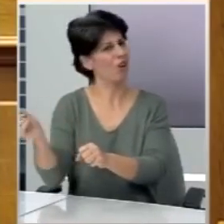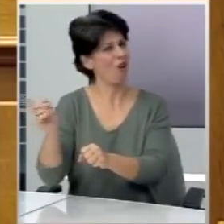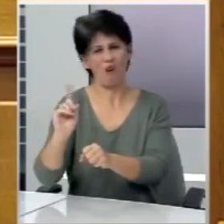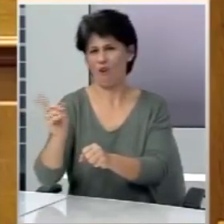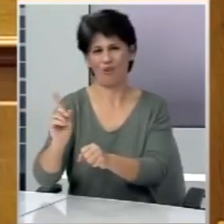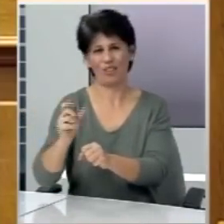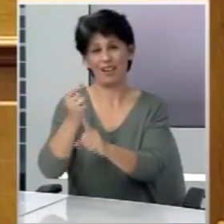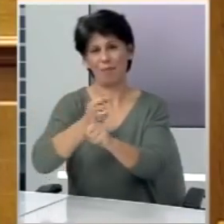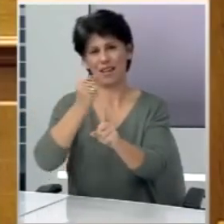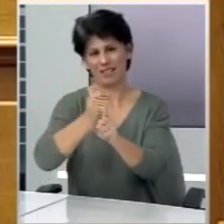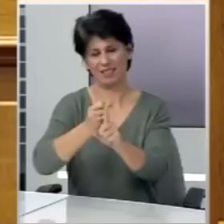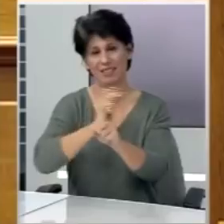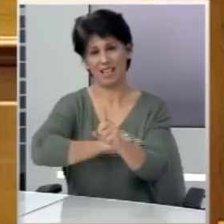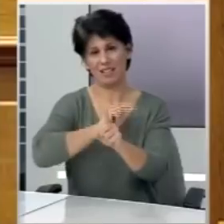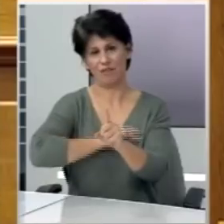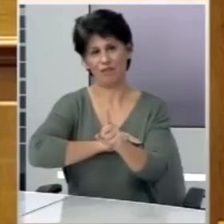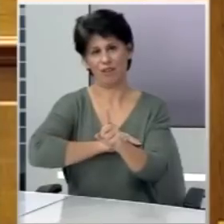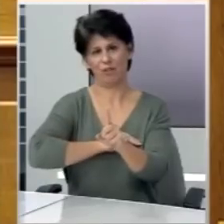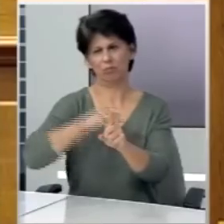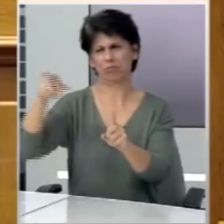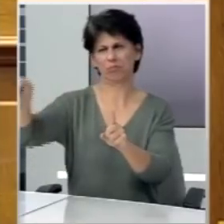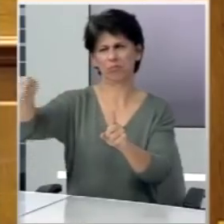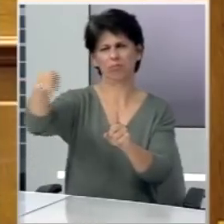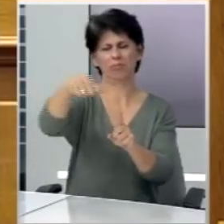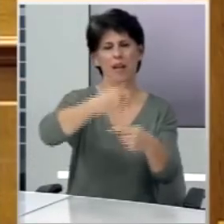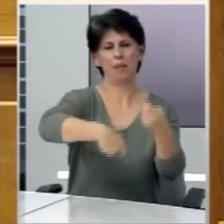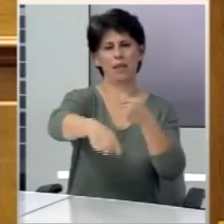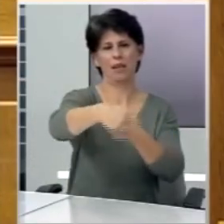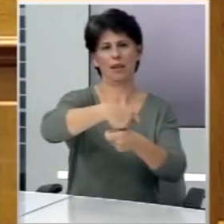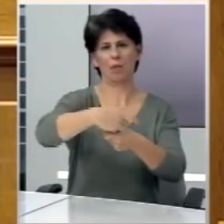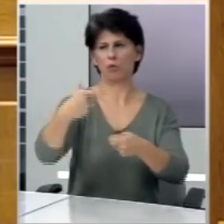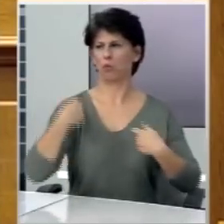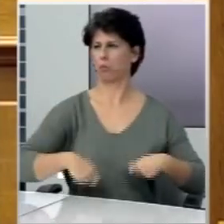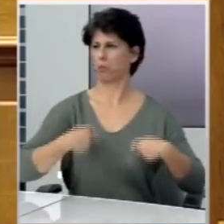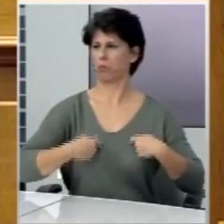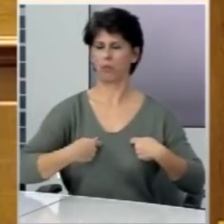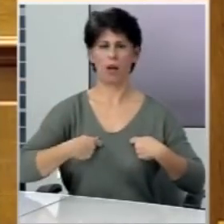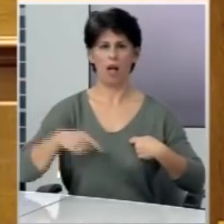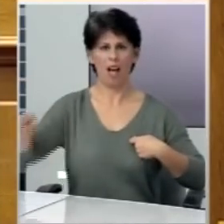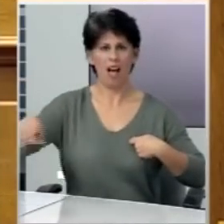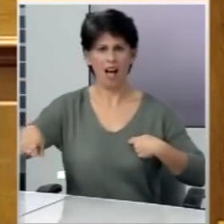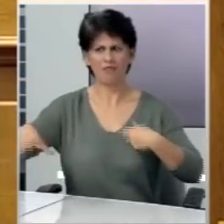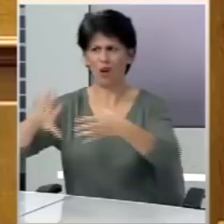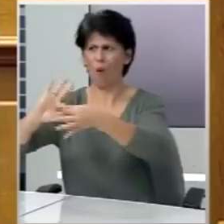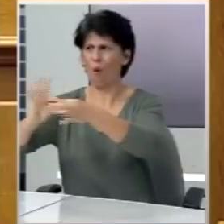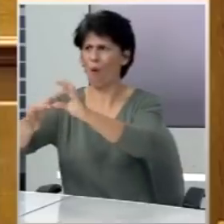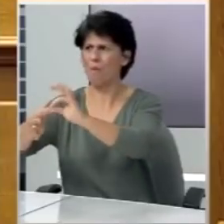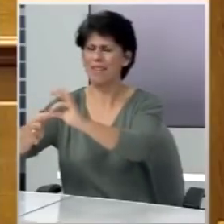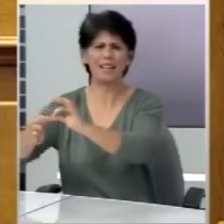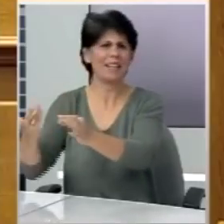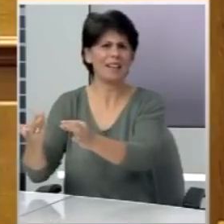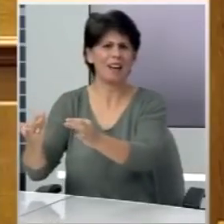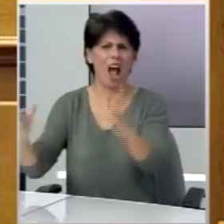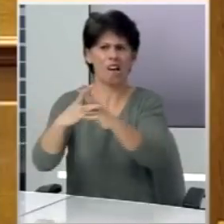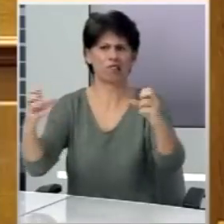όχι να υπερασπίζεται τα συμφέροντα των διαφόρων επιχειρηματικών κολοσσών που τρώγονται σαν τα σκυλιά για το ποιος